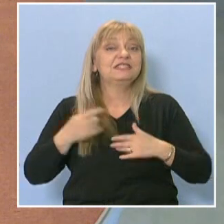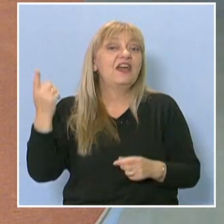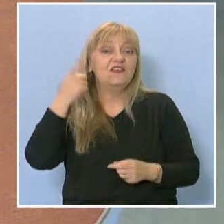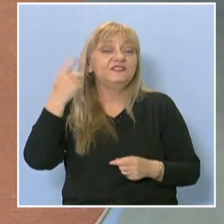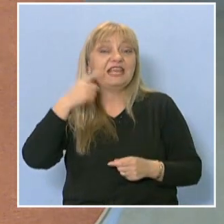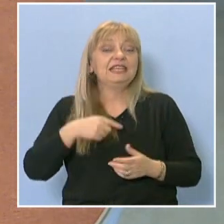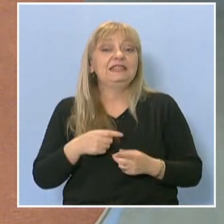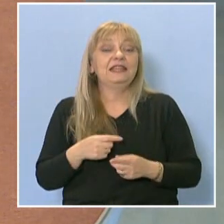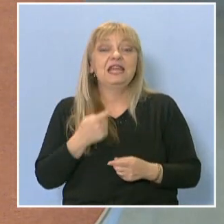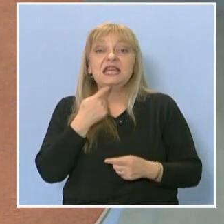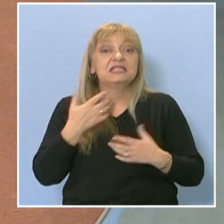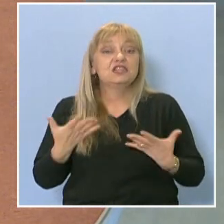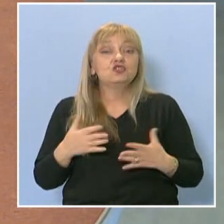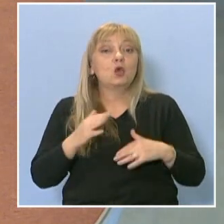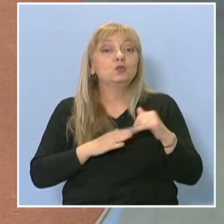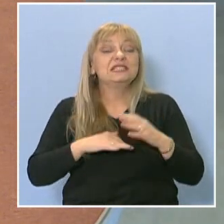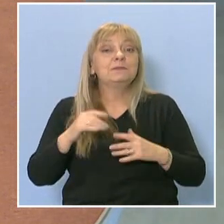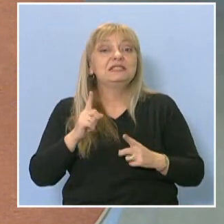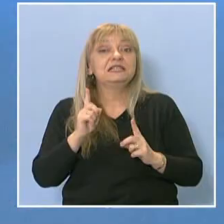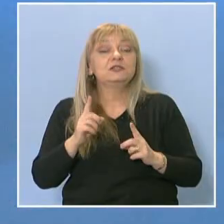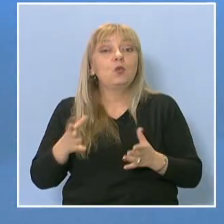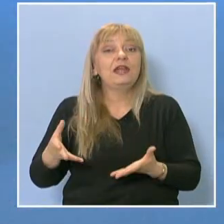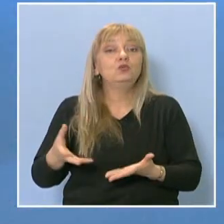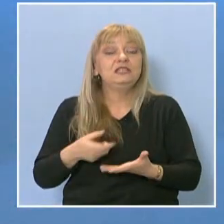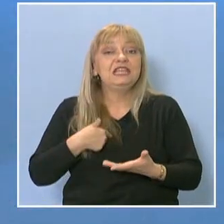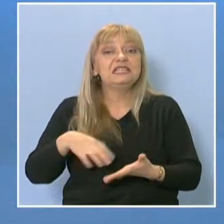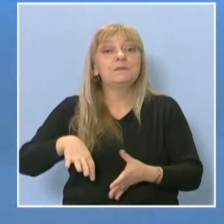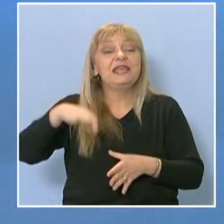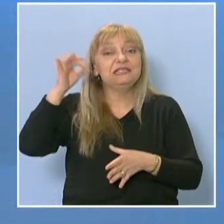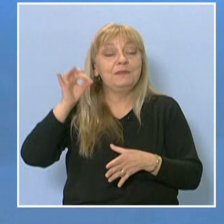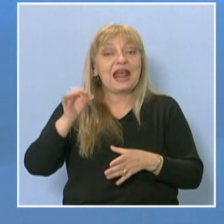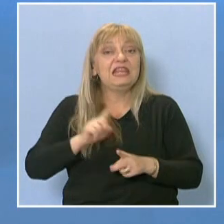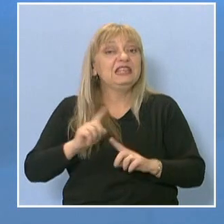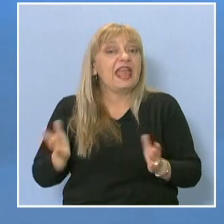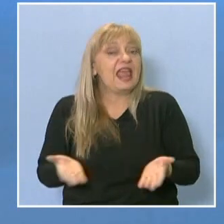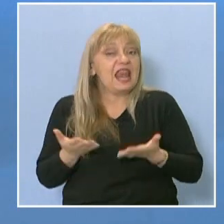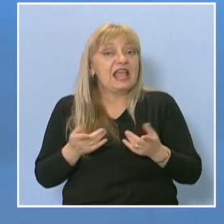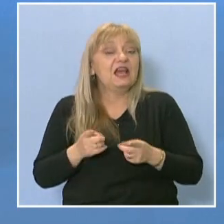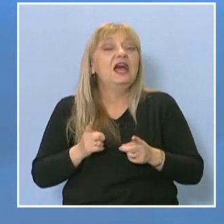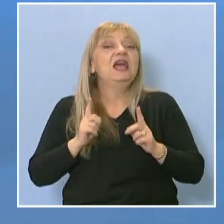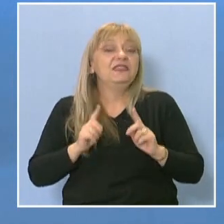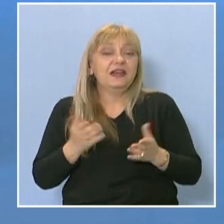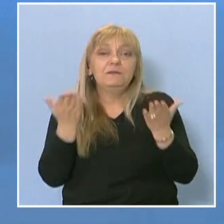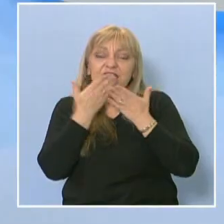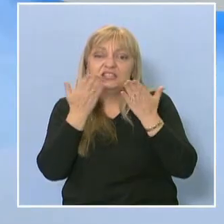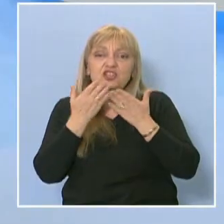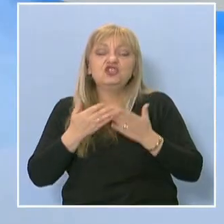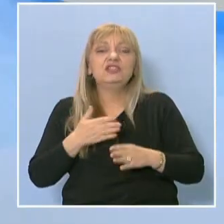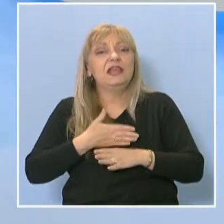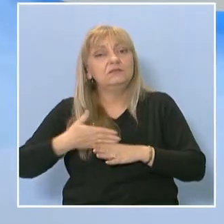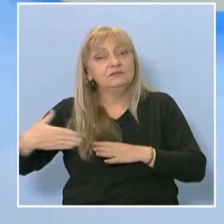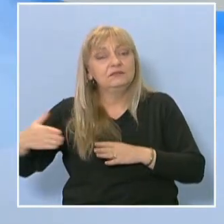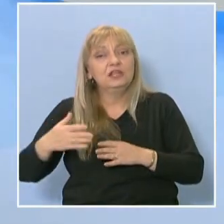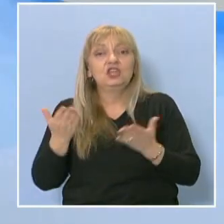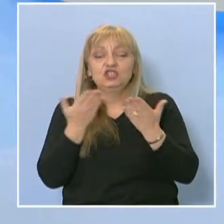специалността, която сме избрали, не е лека и иска постоянно четене, надграждане. И защото не е лека.